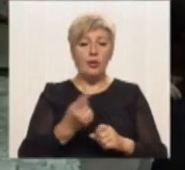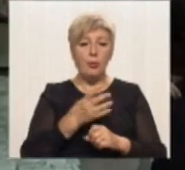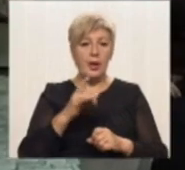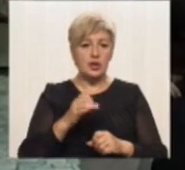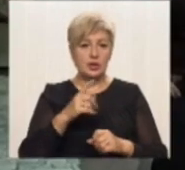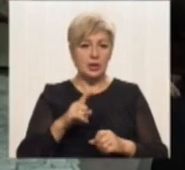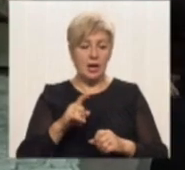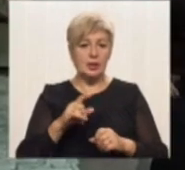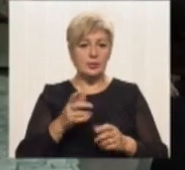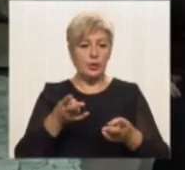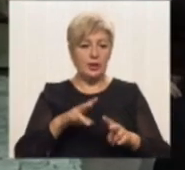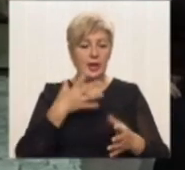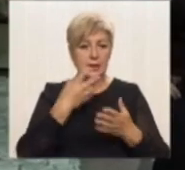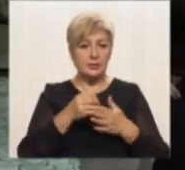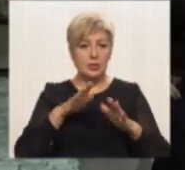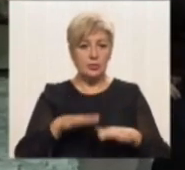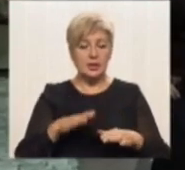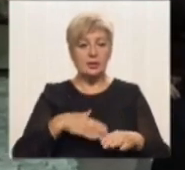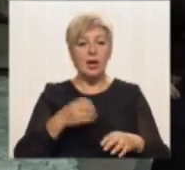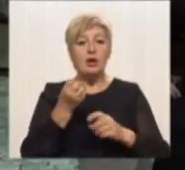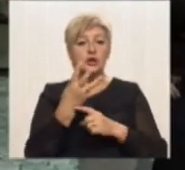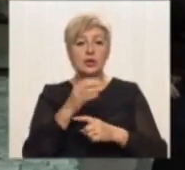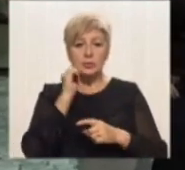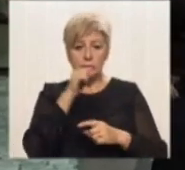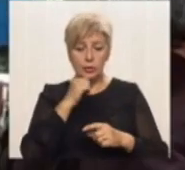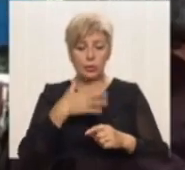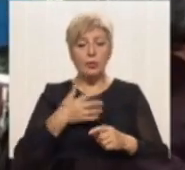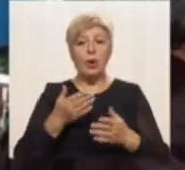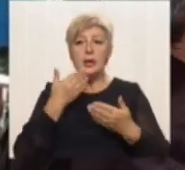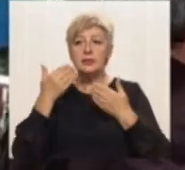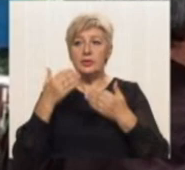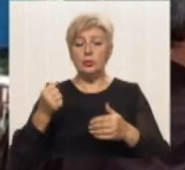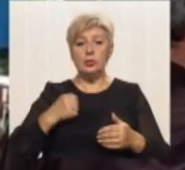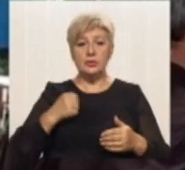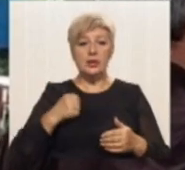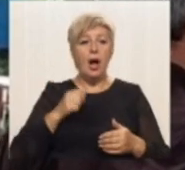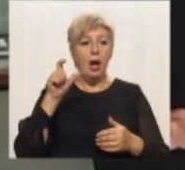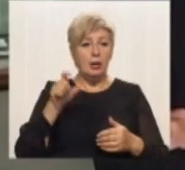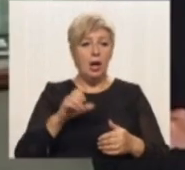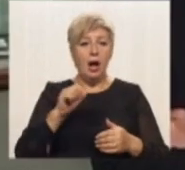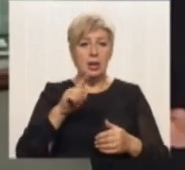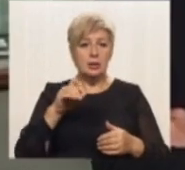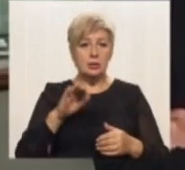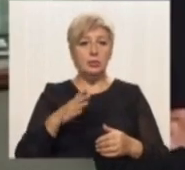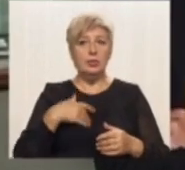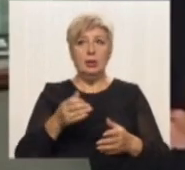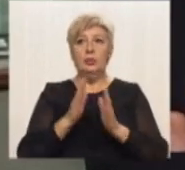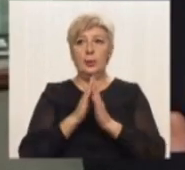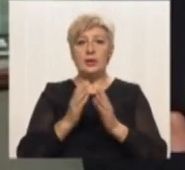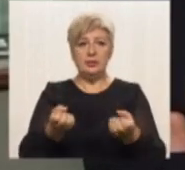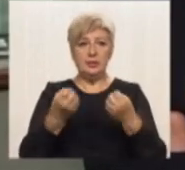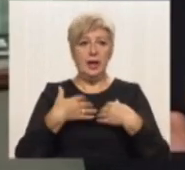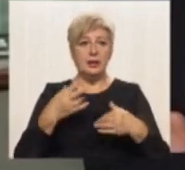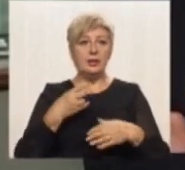році до музею звернувся боець полку «Азов». Попросив віддати його на передову. Я прийшов до музею, до пана